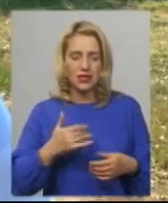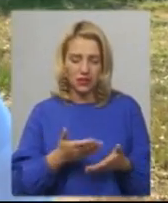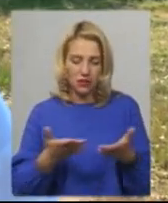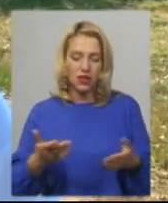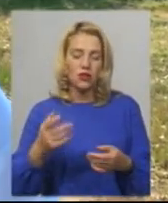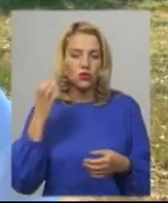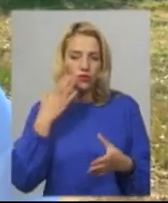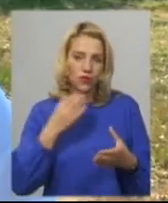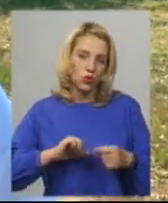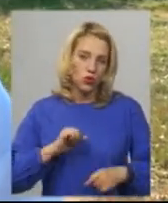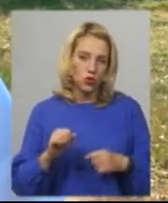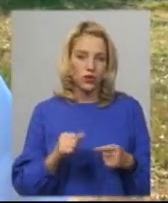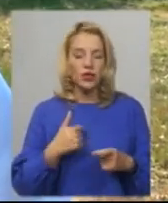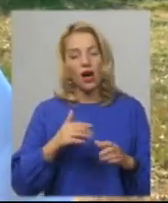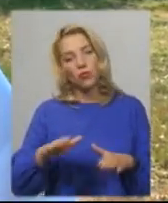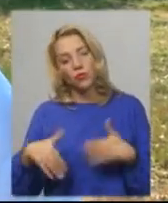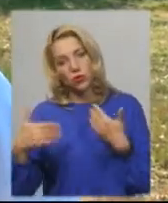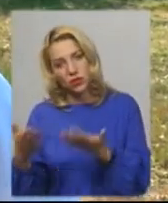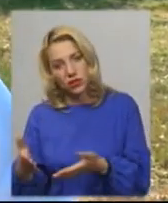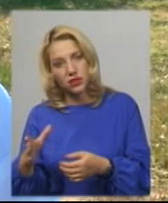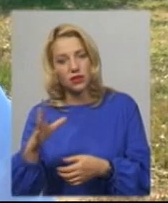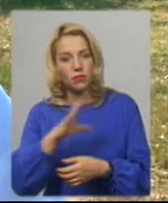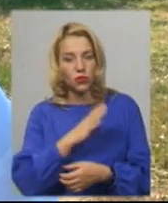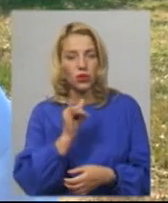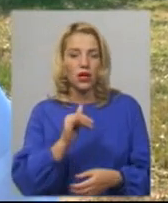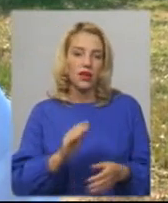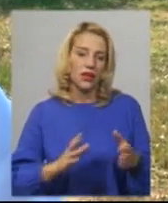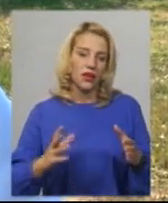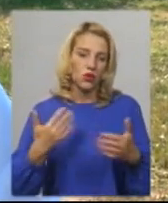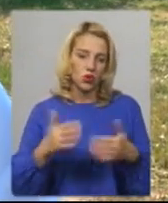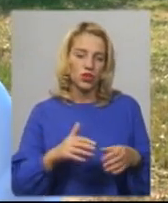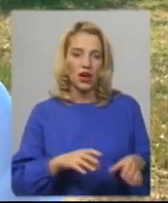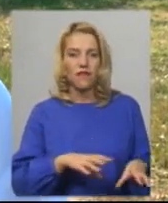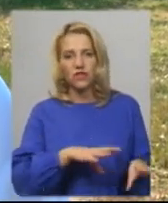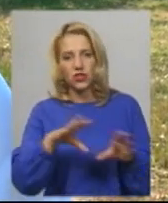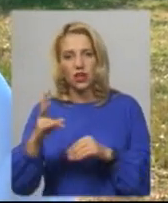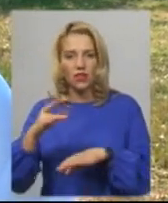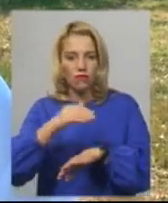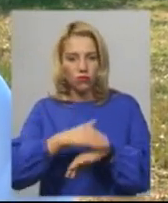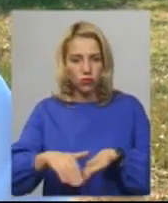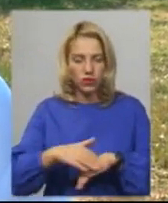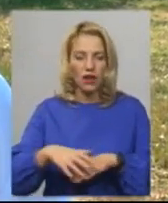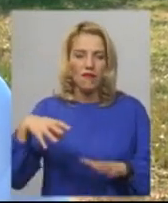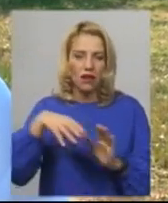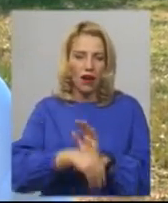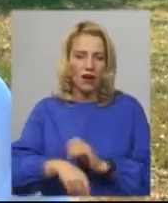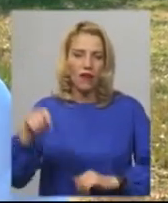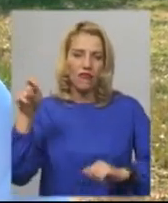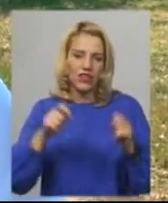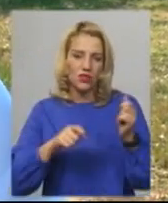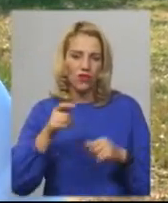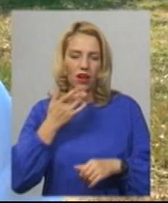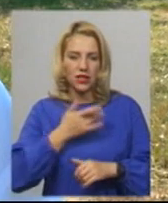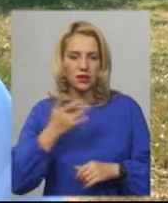Андрія Зоїна, ми вийшли вже в рамках фестивалю «Республіка» такий перший крок,